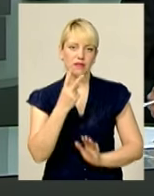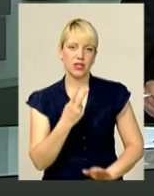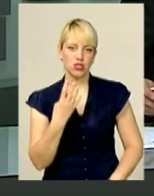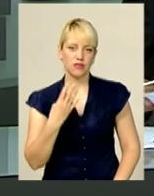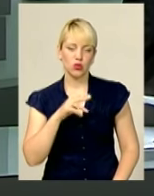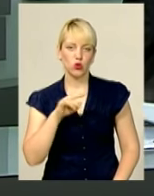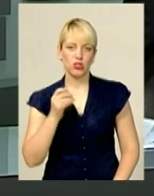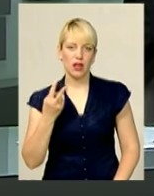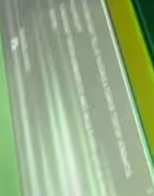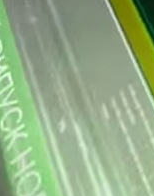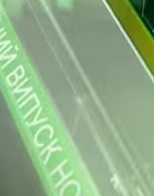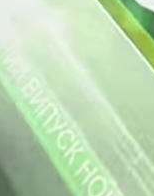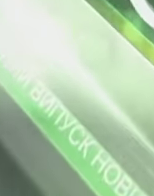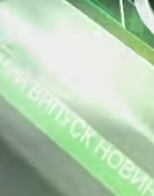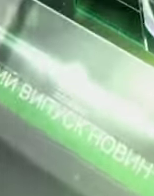червня.